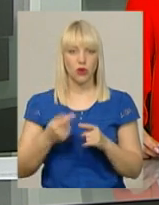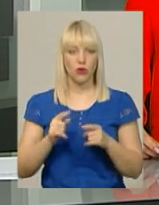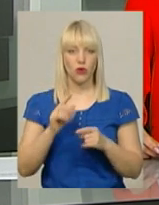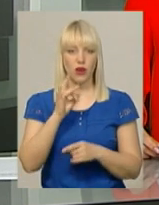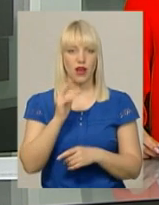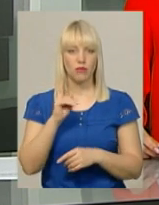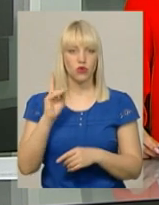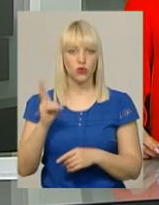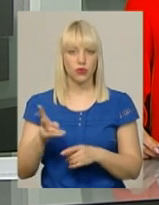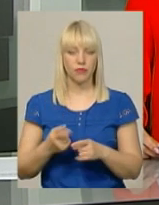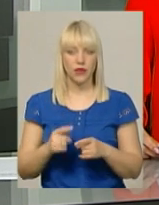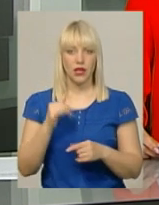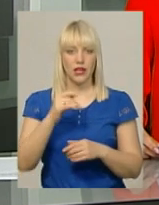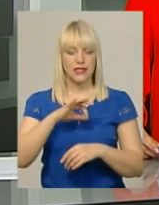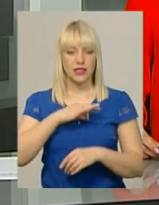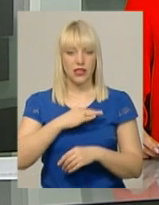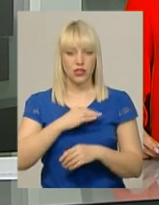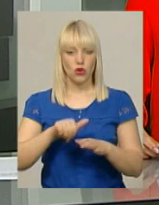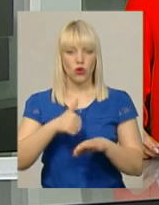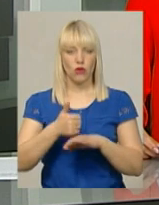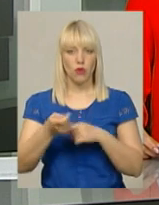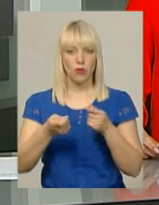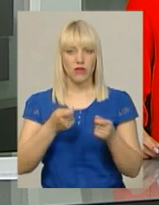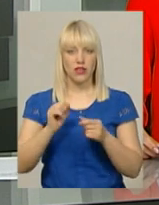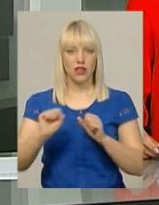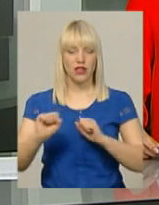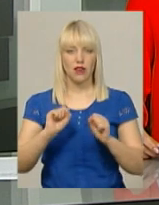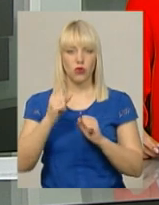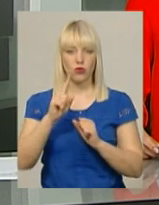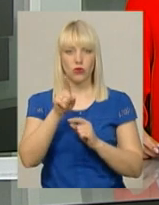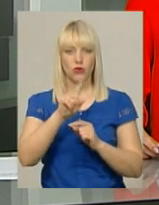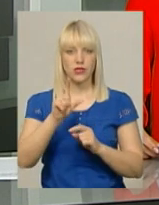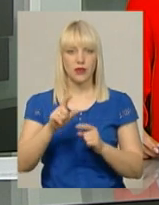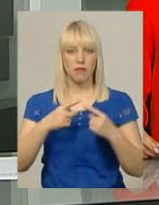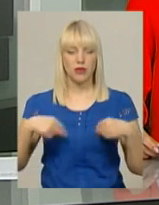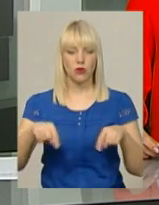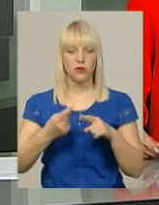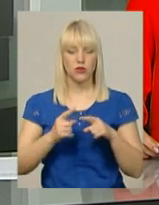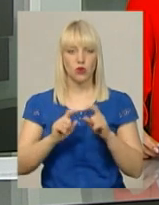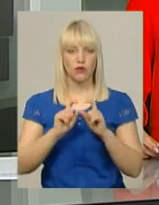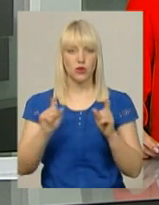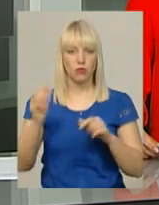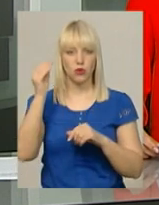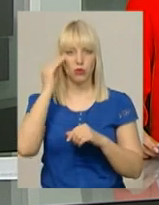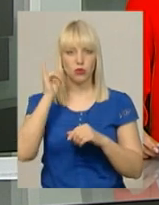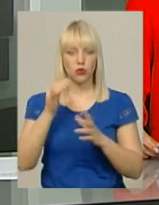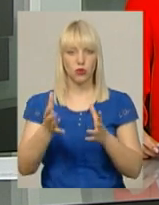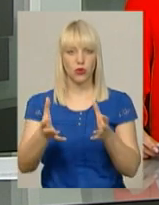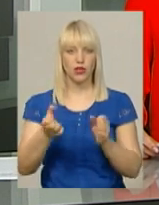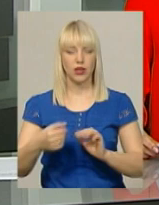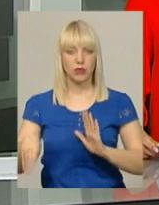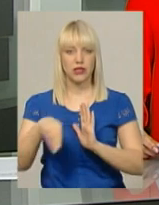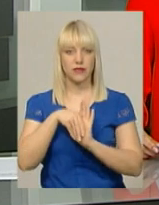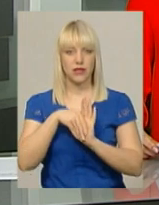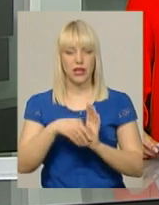Слідчого головного управління Нацполіції у Хмельницькій області та керівника одного з підрозділів цього відомства підозрюють в одержанні неправомірної